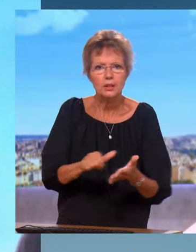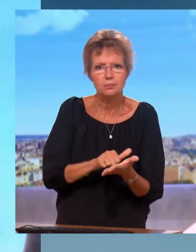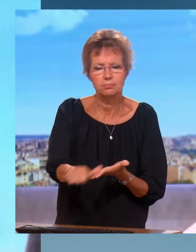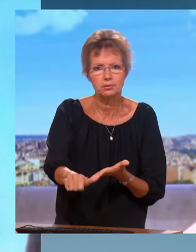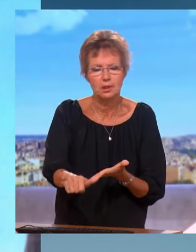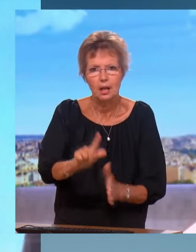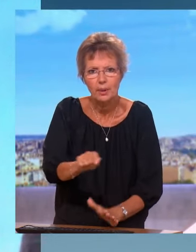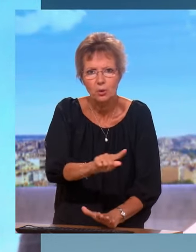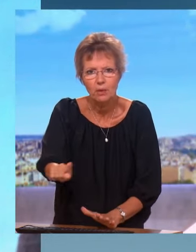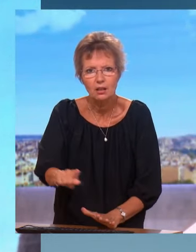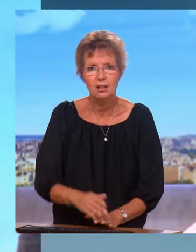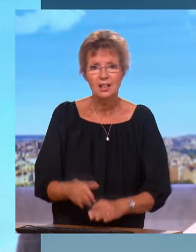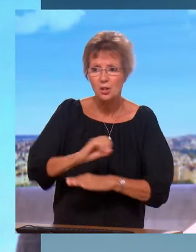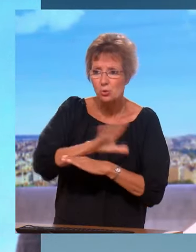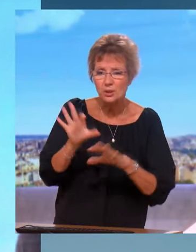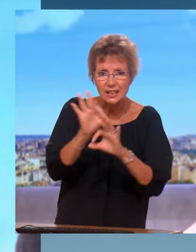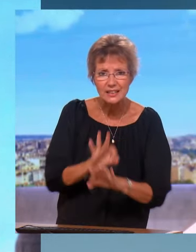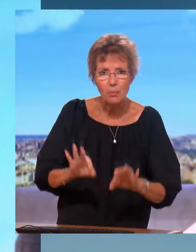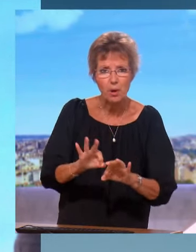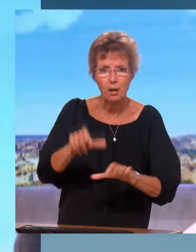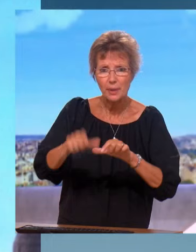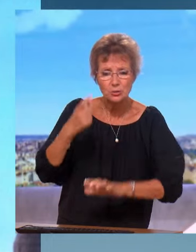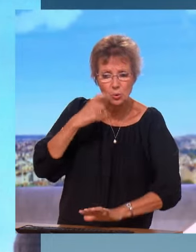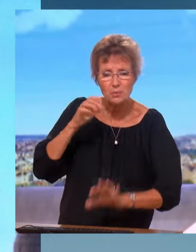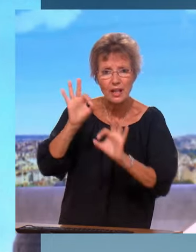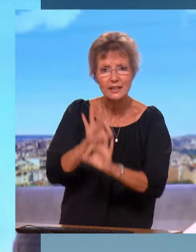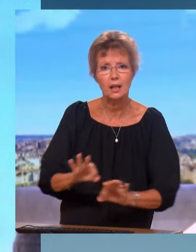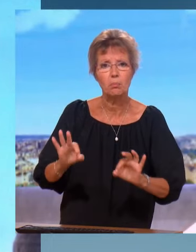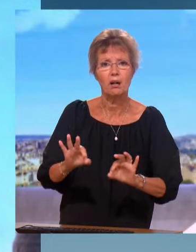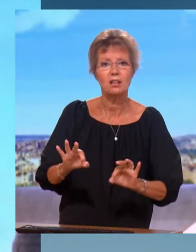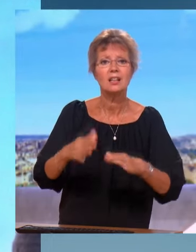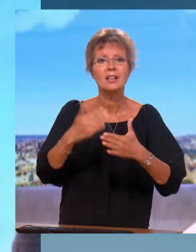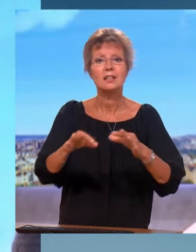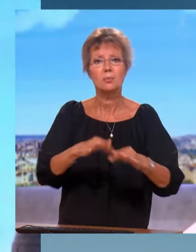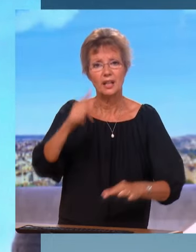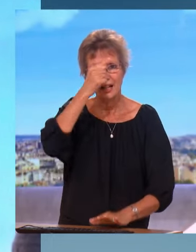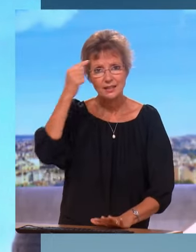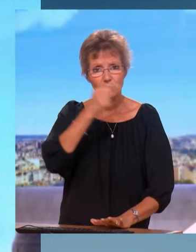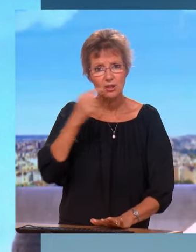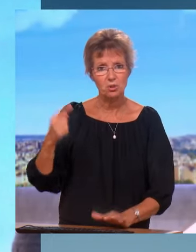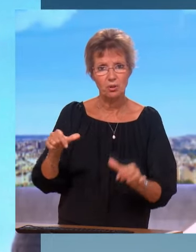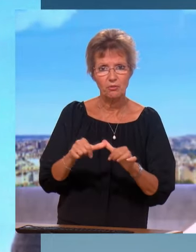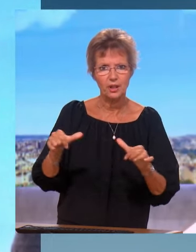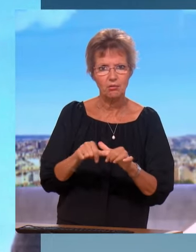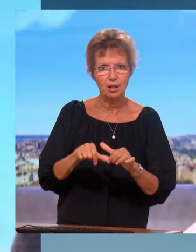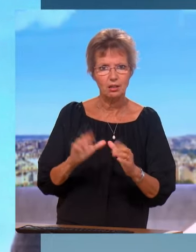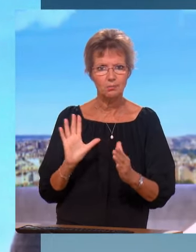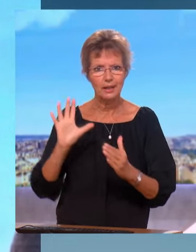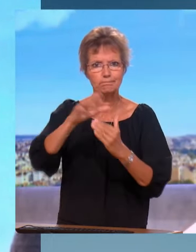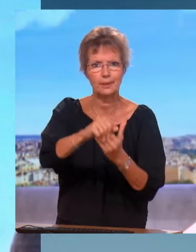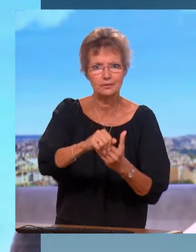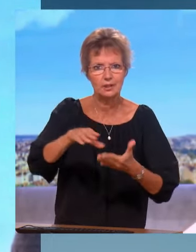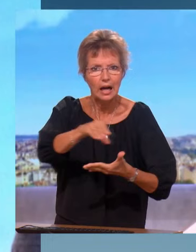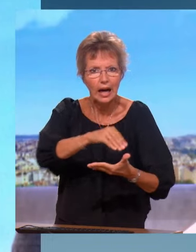trouvez-vous normal qu'il n pas un journaliste, qu'il n pas d'observateur parce que les Azeris, l'Azerbaïdjan, est en train de faire disparaître la population arménienne ?